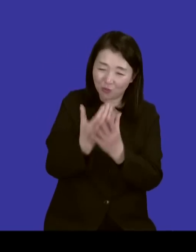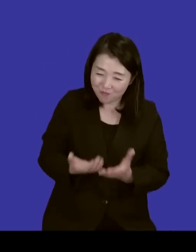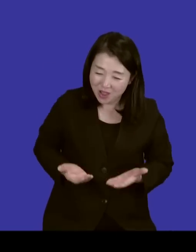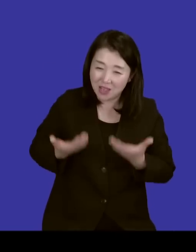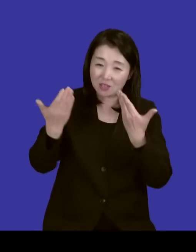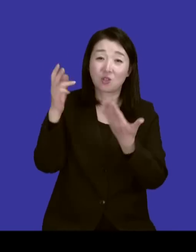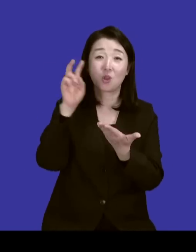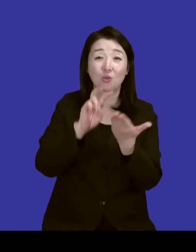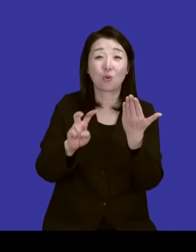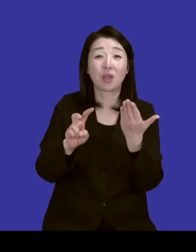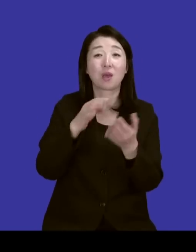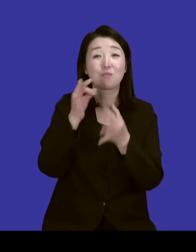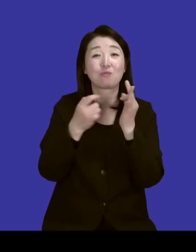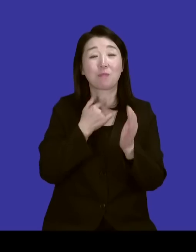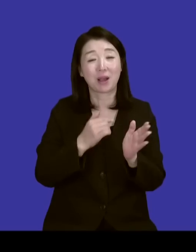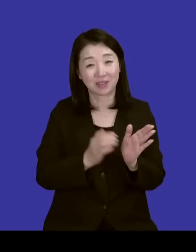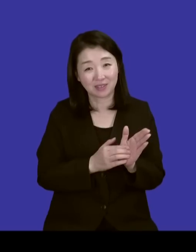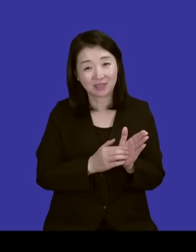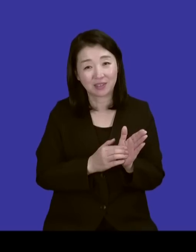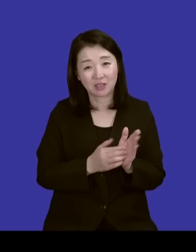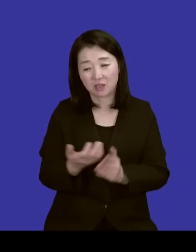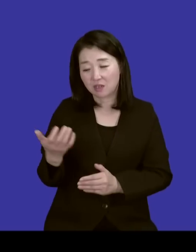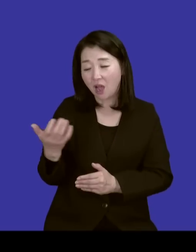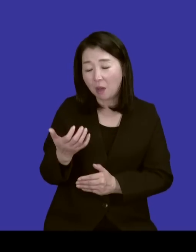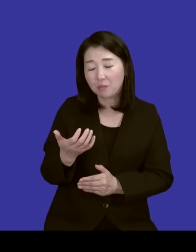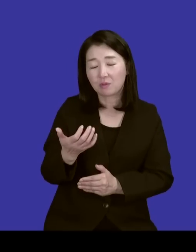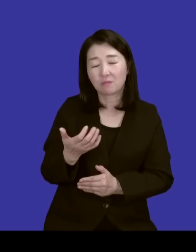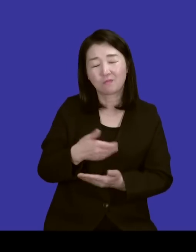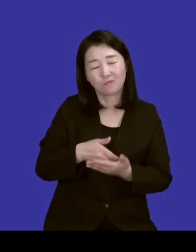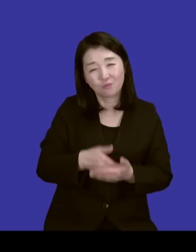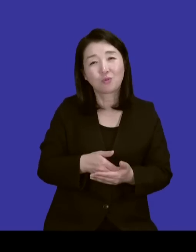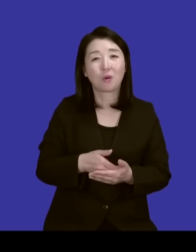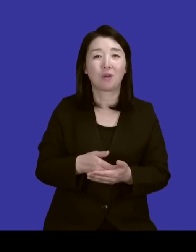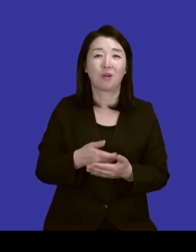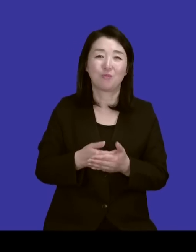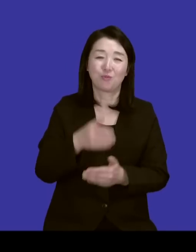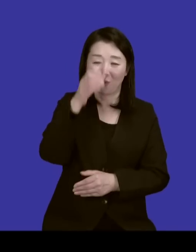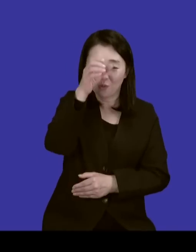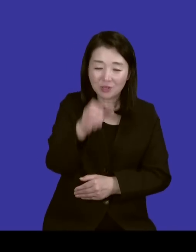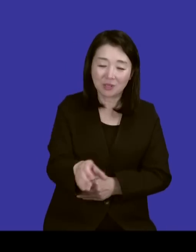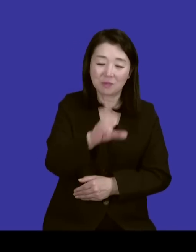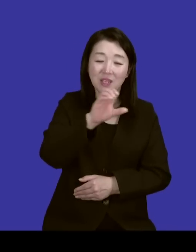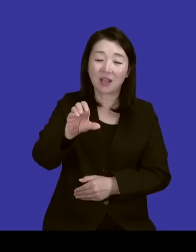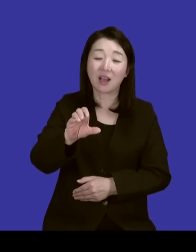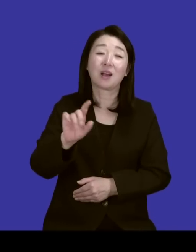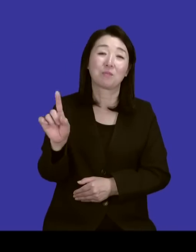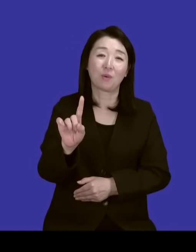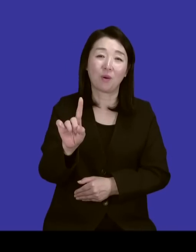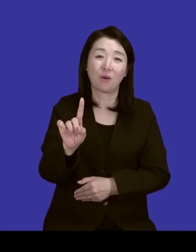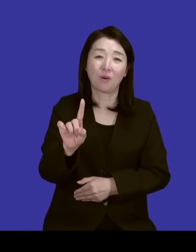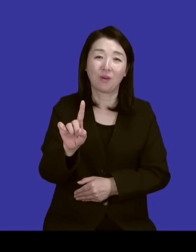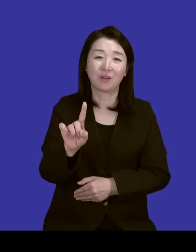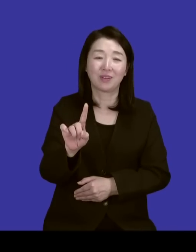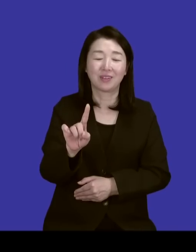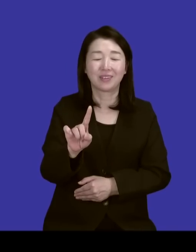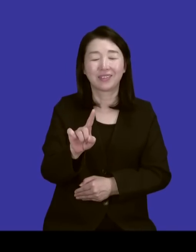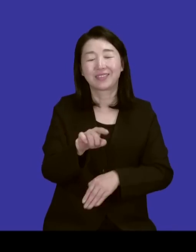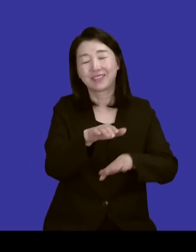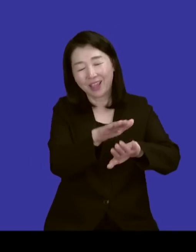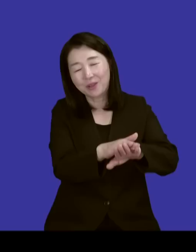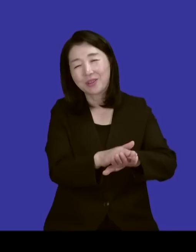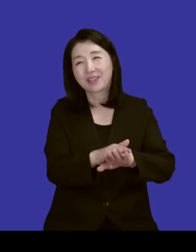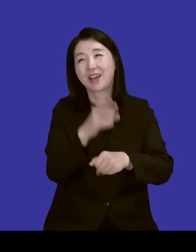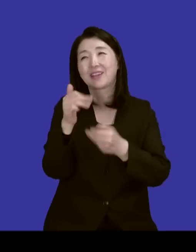그 노래를 부르심으로 해서 그 아픔이 얼마나 무겁고 무거운 십자가였는지 또 그것을 어떻게 내려놓았는지를 하나님께서 다